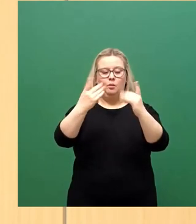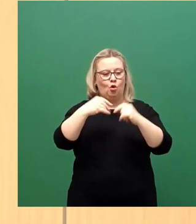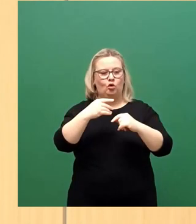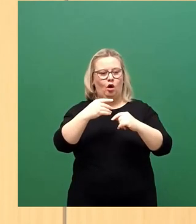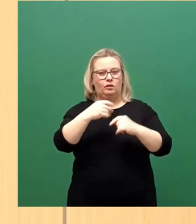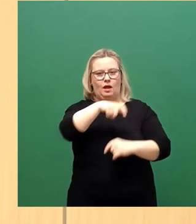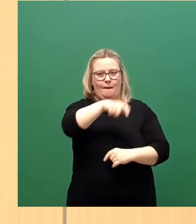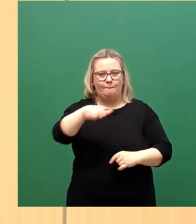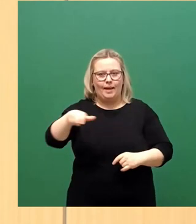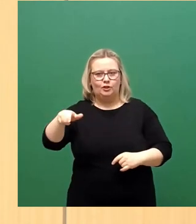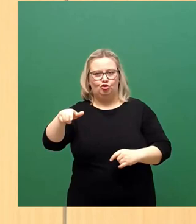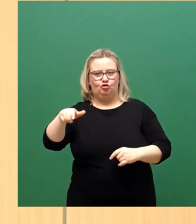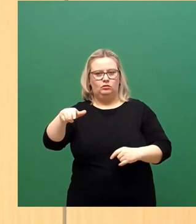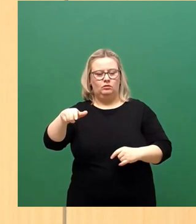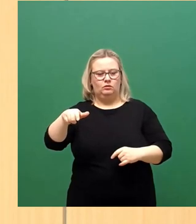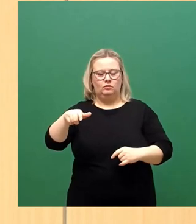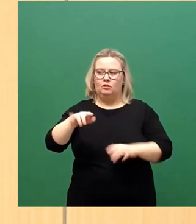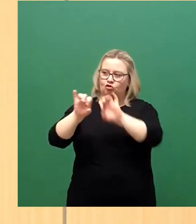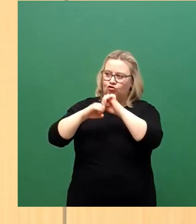Handlungsfähigkeit des Staates.